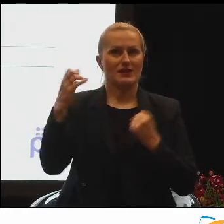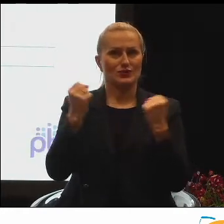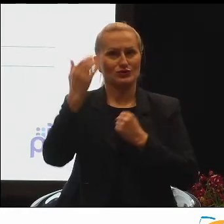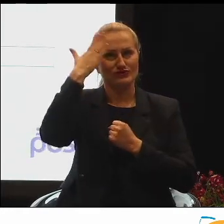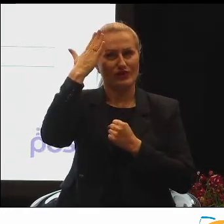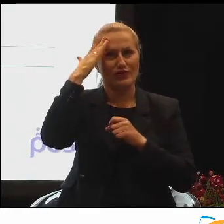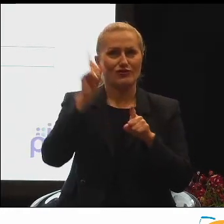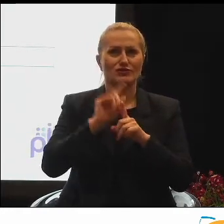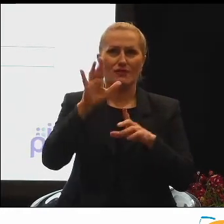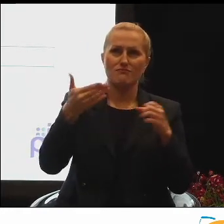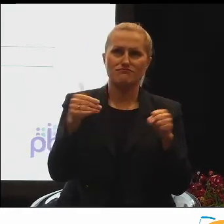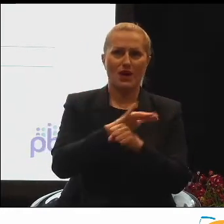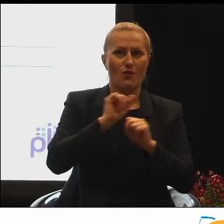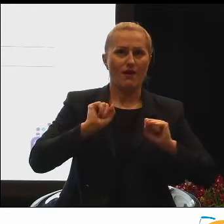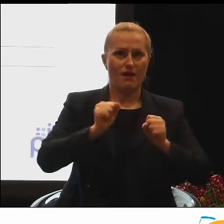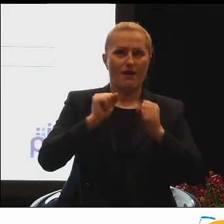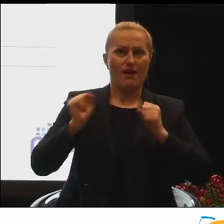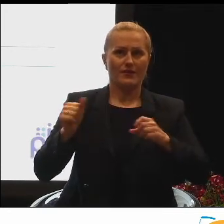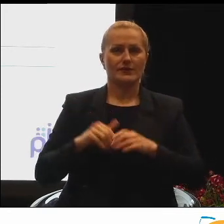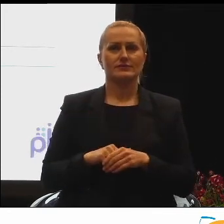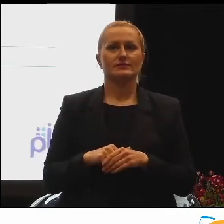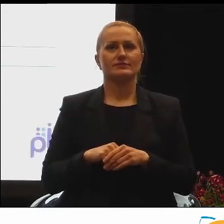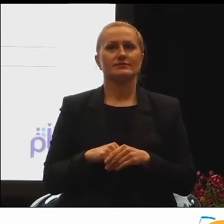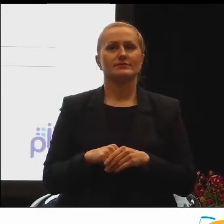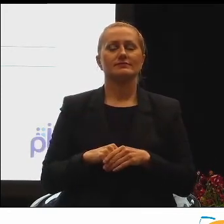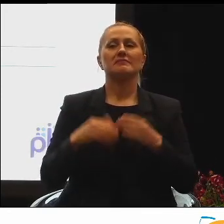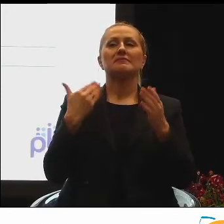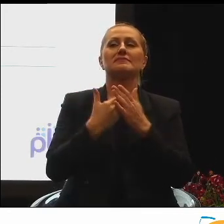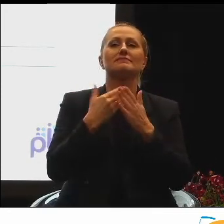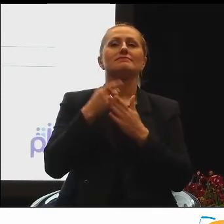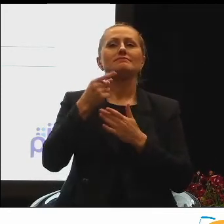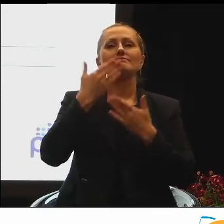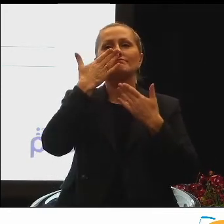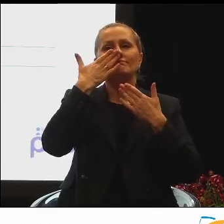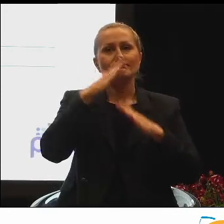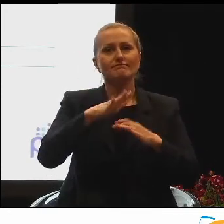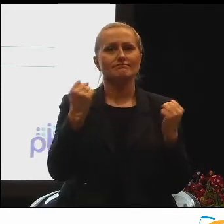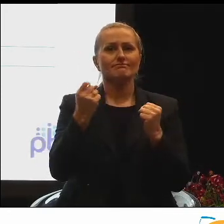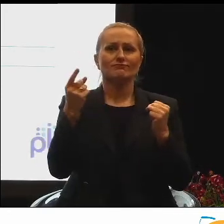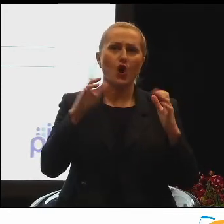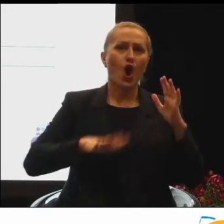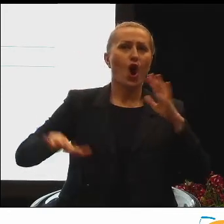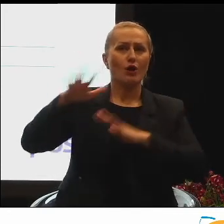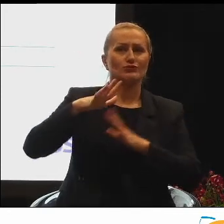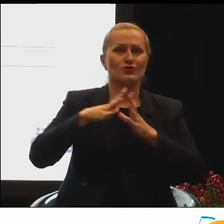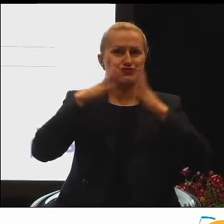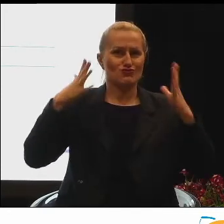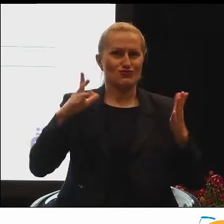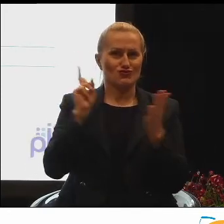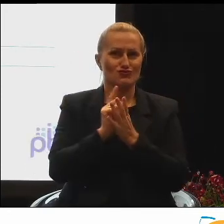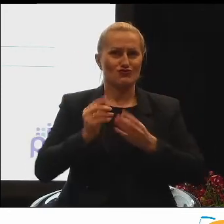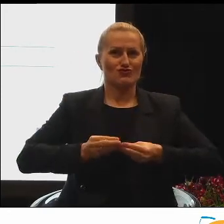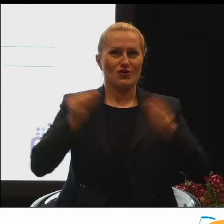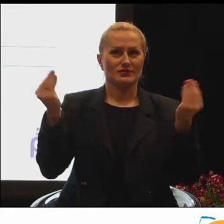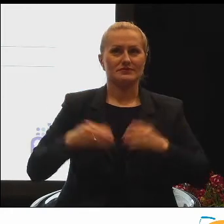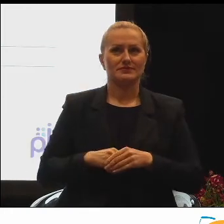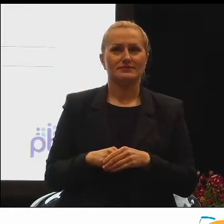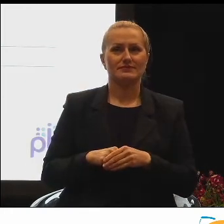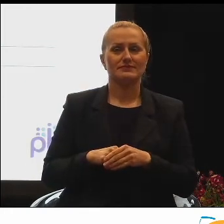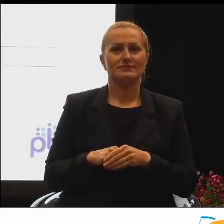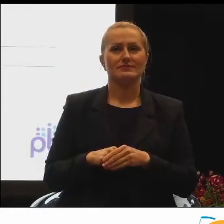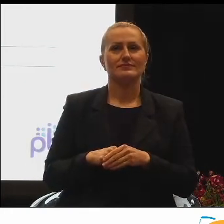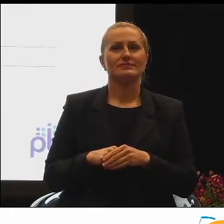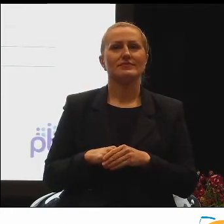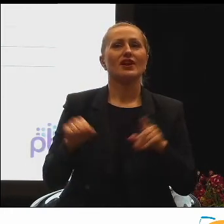bardzo zaangażowane. No więc to pokazuje duża wszechna rozwoju. Również,